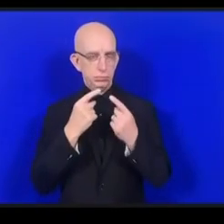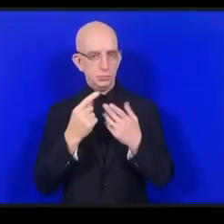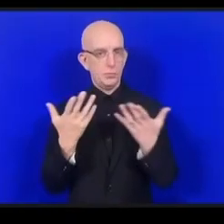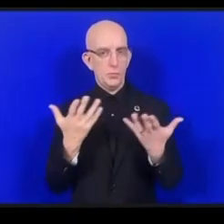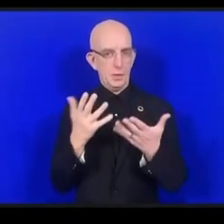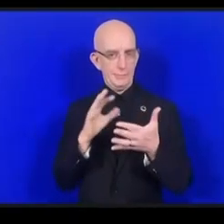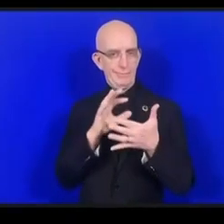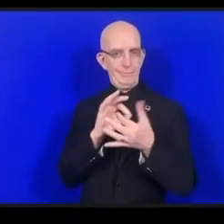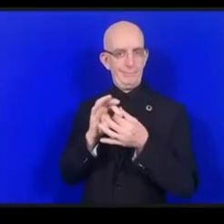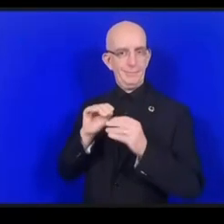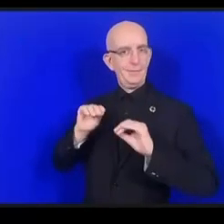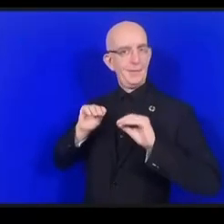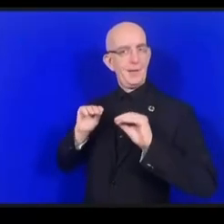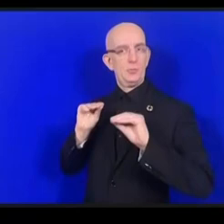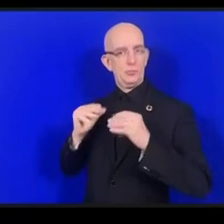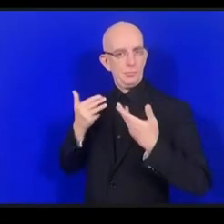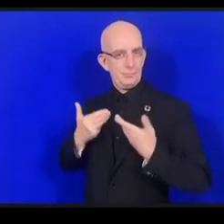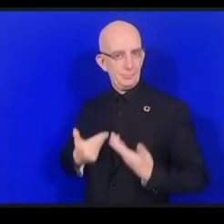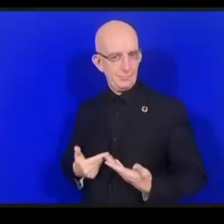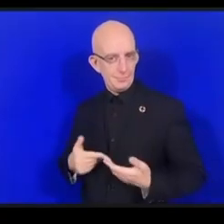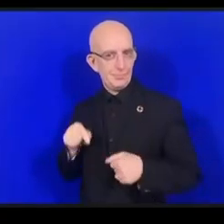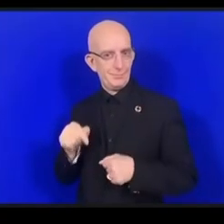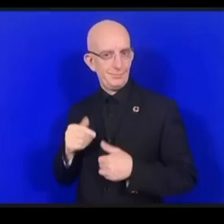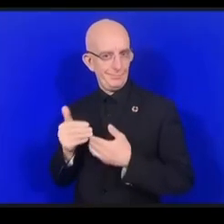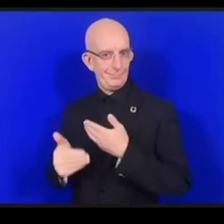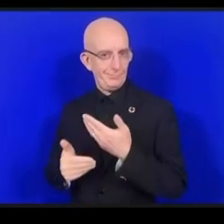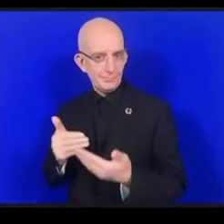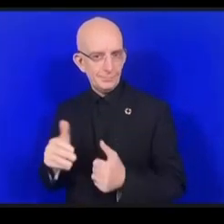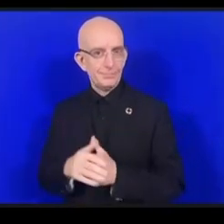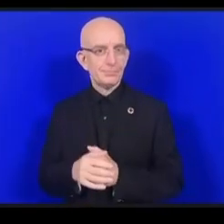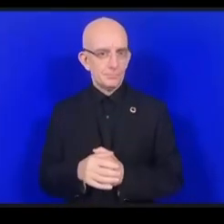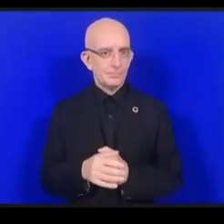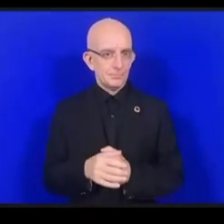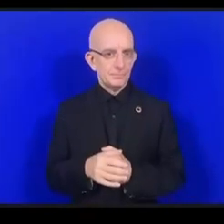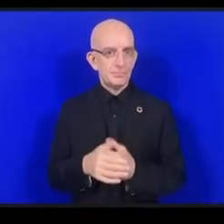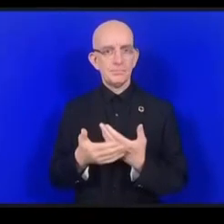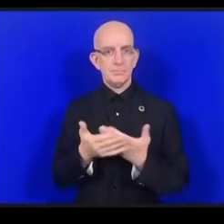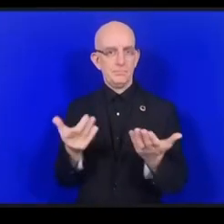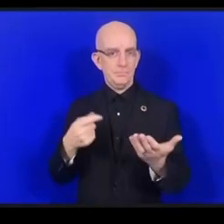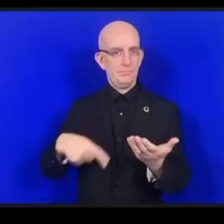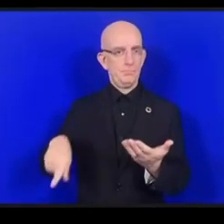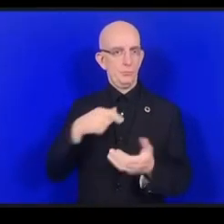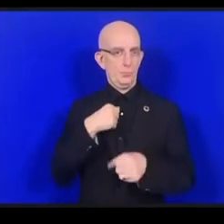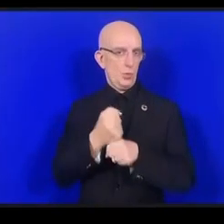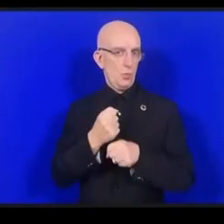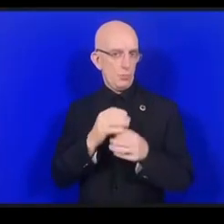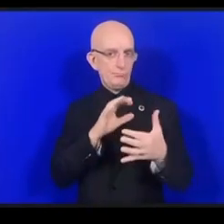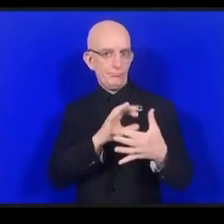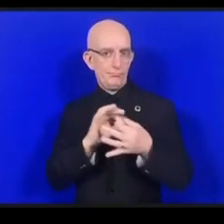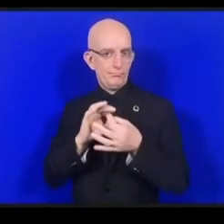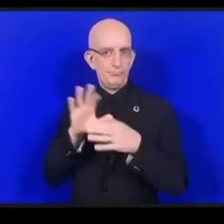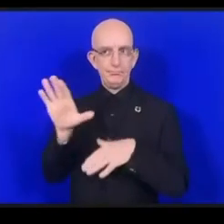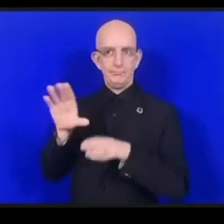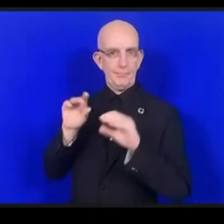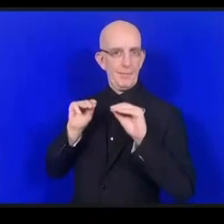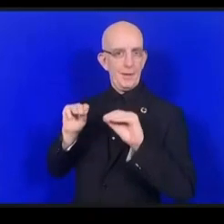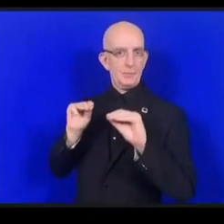الآن على نظم تعليمية ونقوم بإعداد